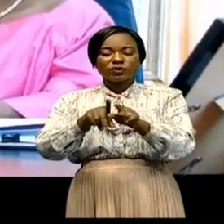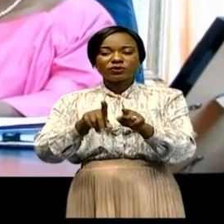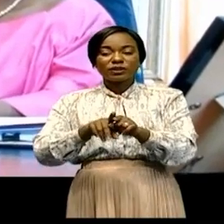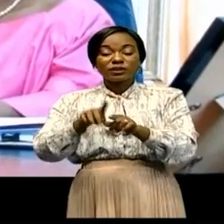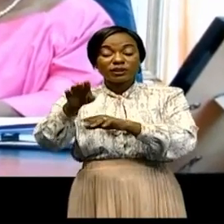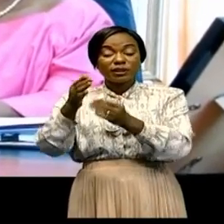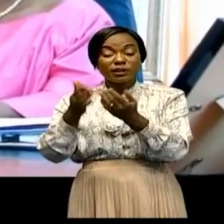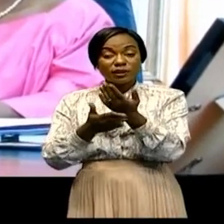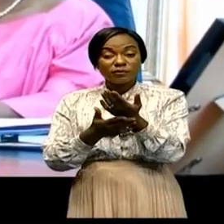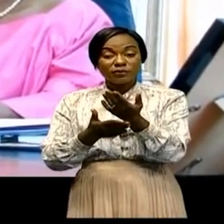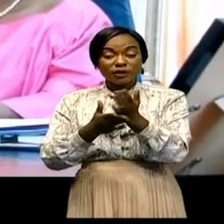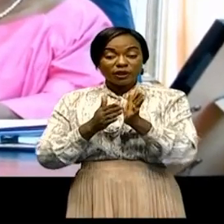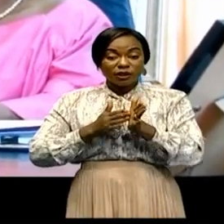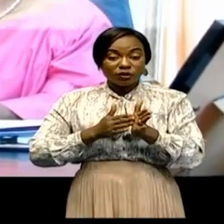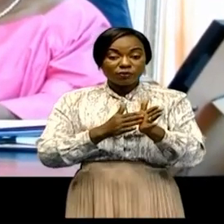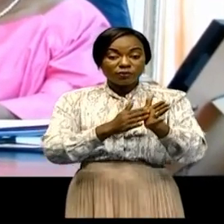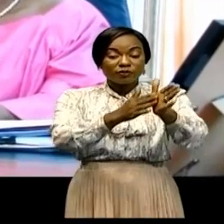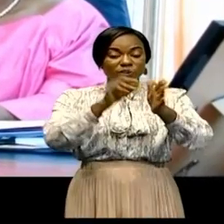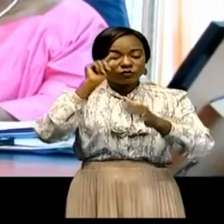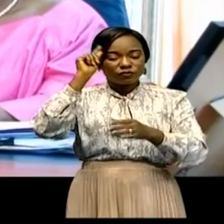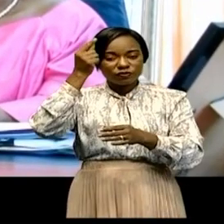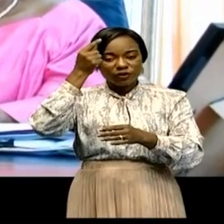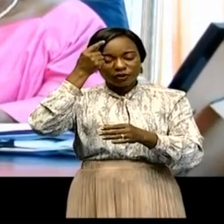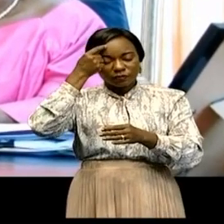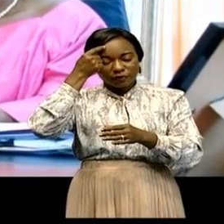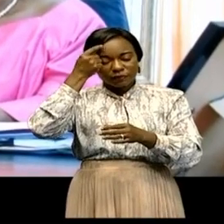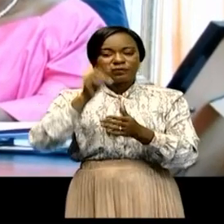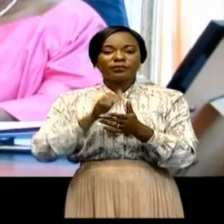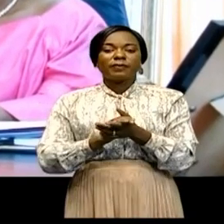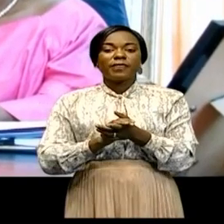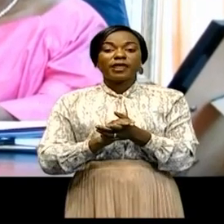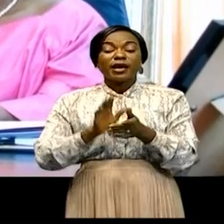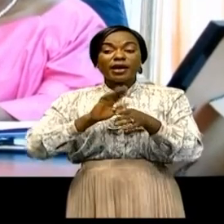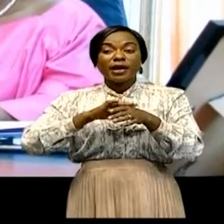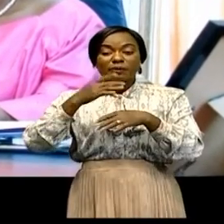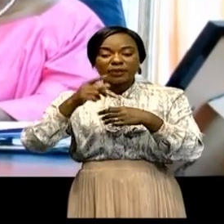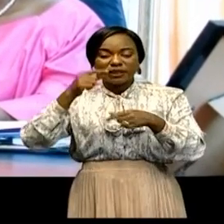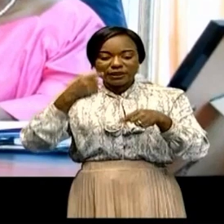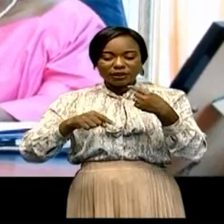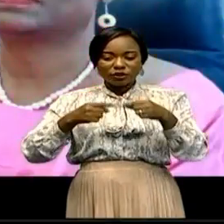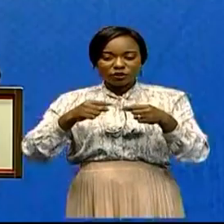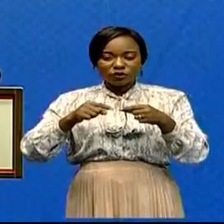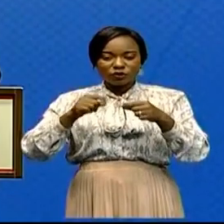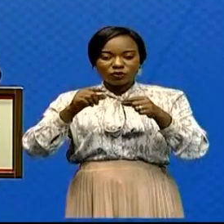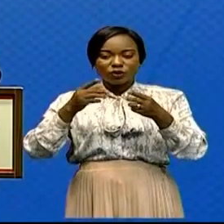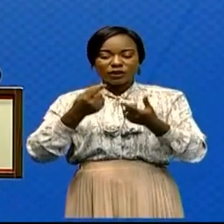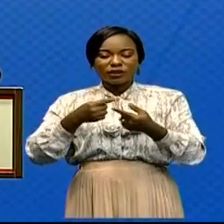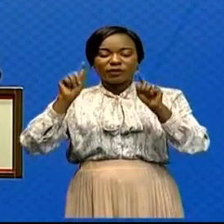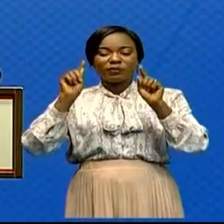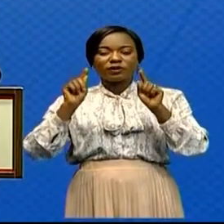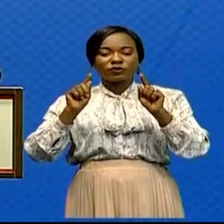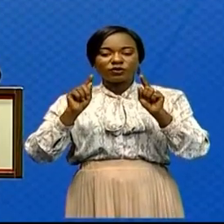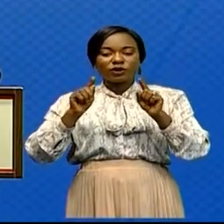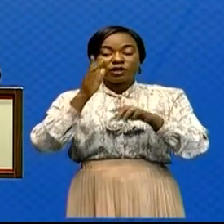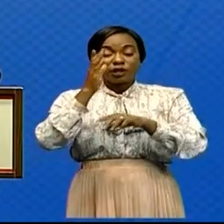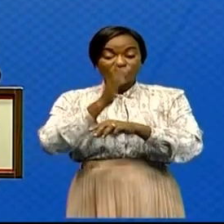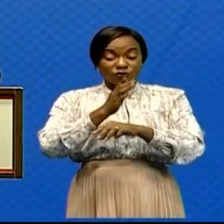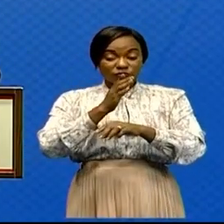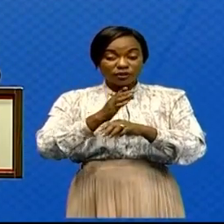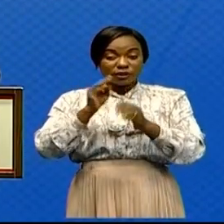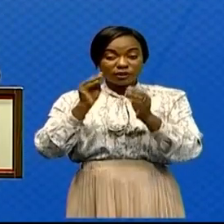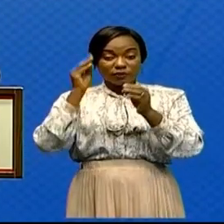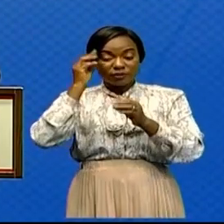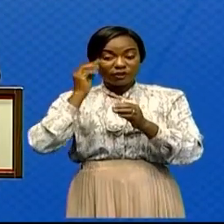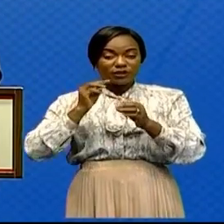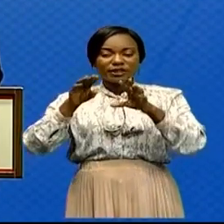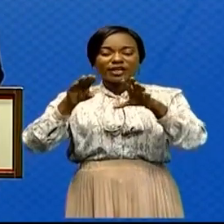obtenu l'accompagnement du gouvernement quant à ceux. Après débat et délibération, le Conseil a adopté